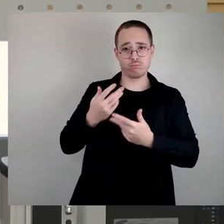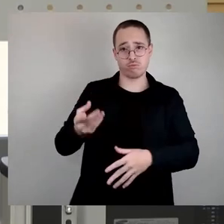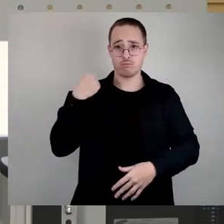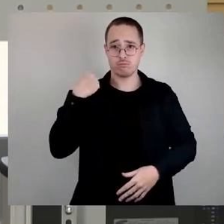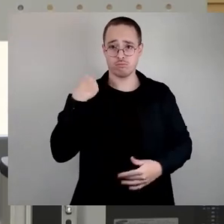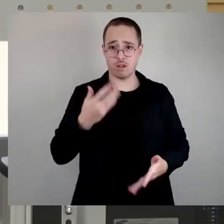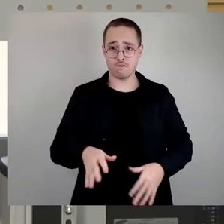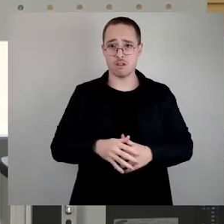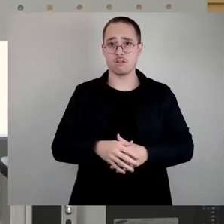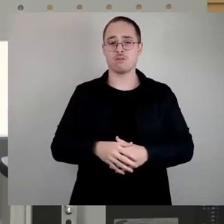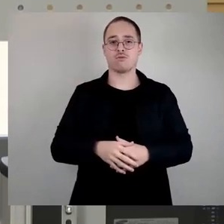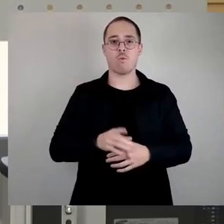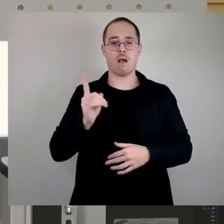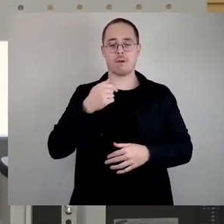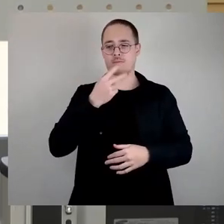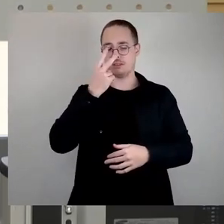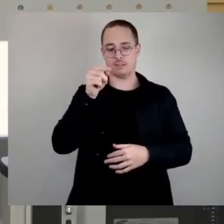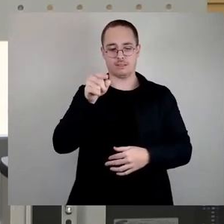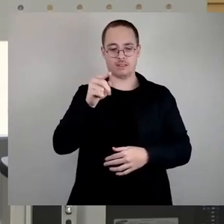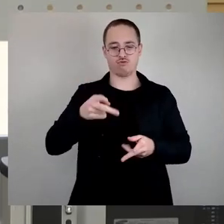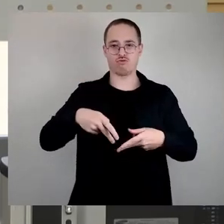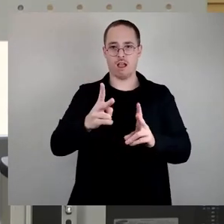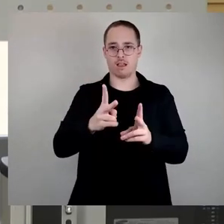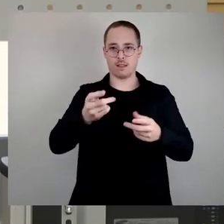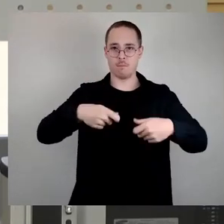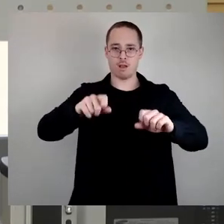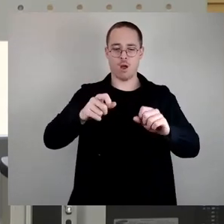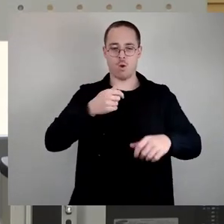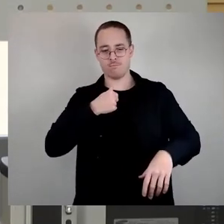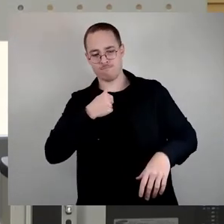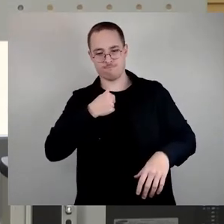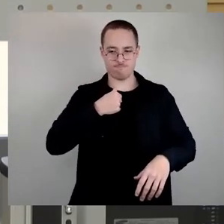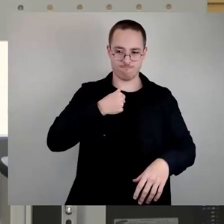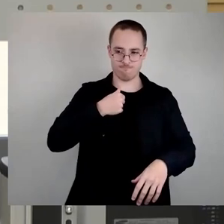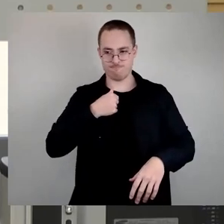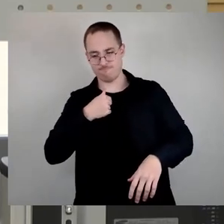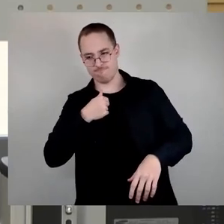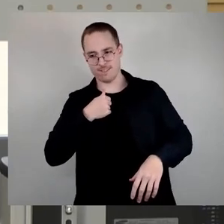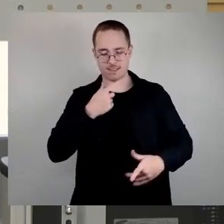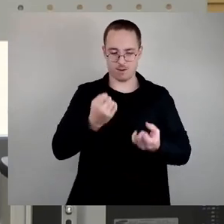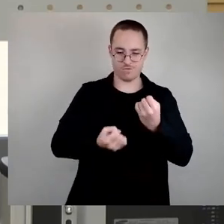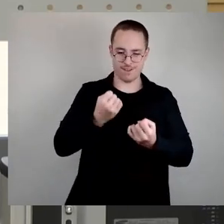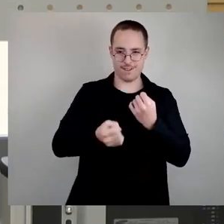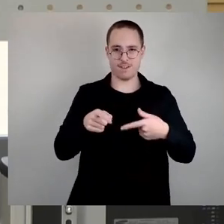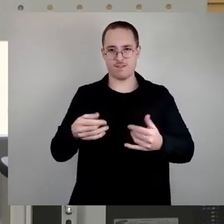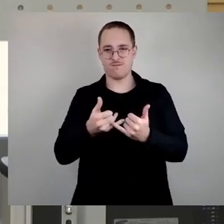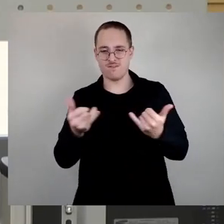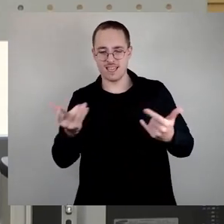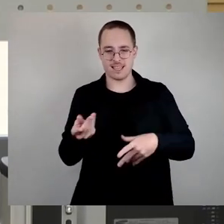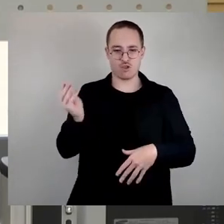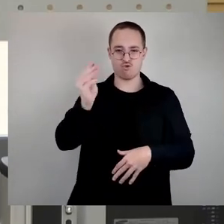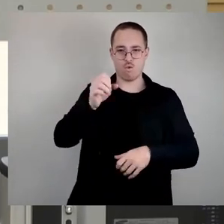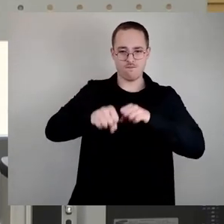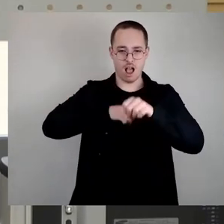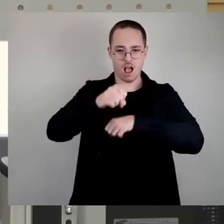zur Verfügung stehen haben, erschien uns das eher immer etwas schwierig, das da in diesem Raum unterzubringen, ohne jetzt groß in den Grunderwerb